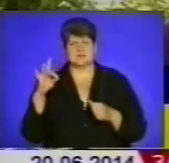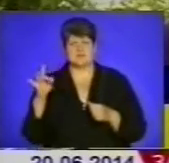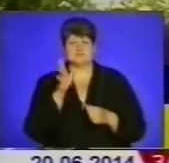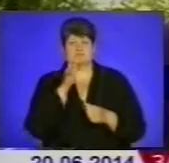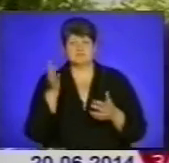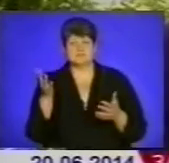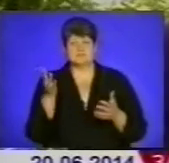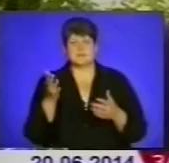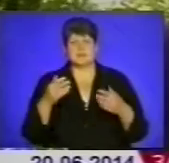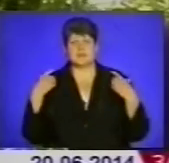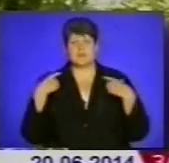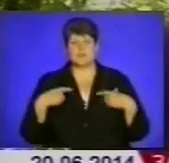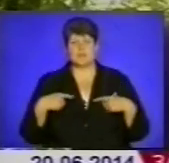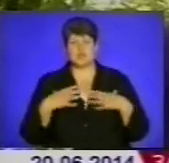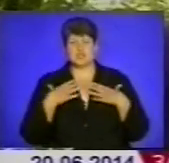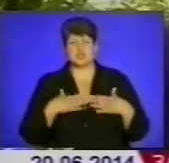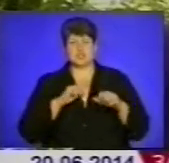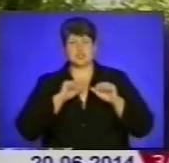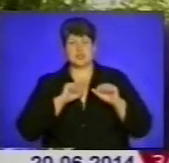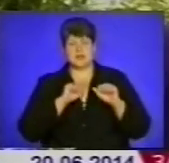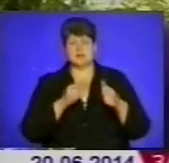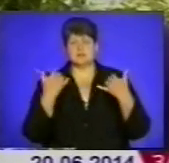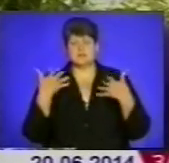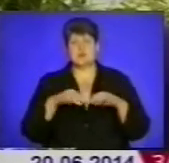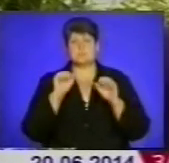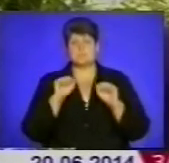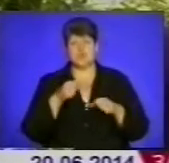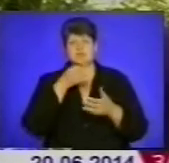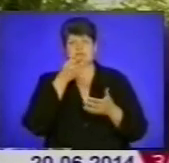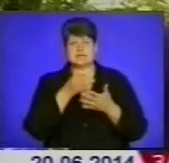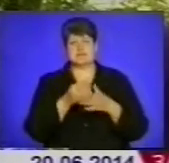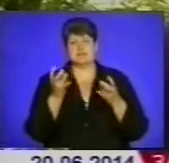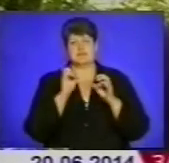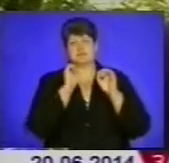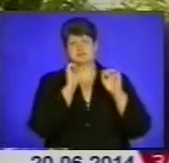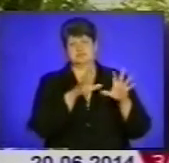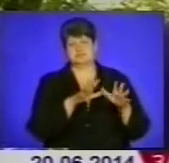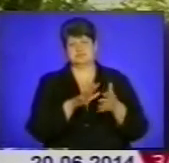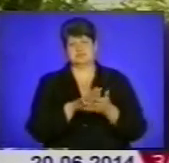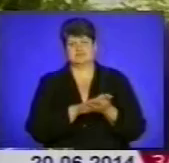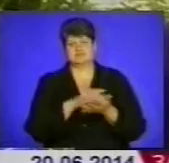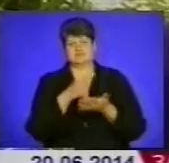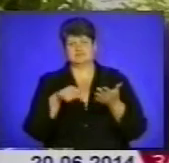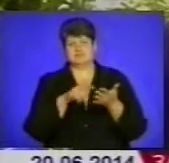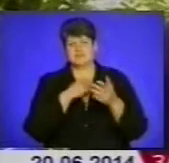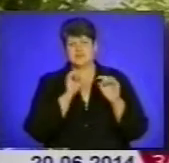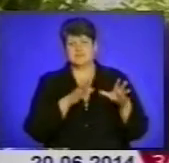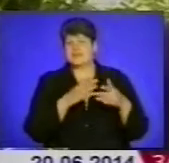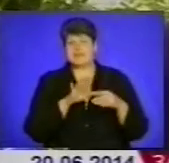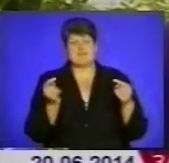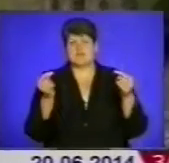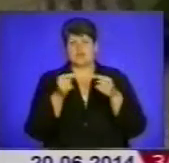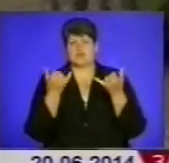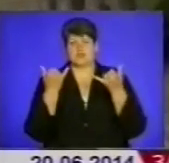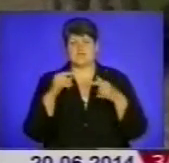Бровні жилети, можна сказати, їх на утилізацію треба віддати. Тому вони вже не відповідають сьогоднішньому